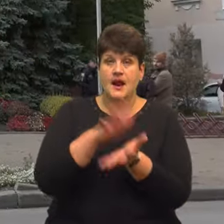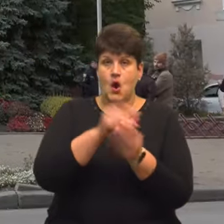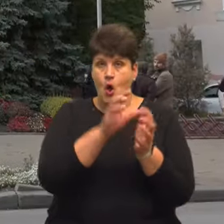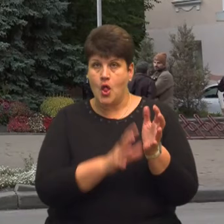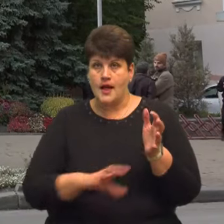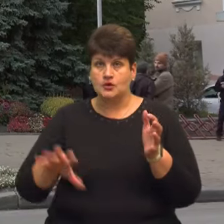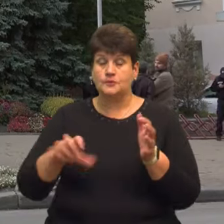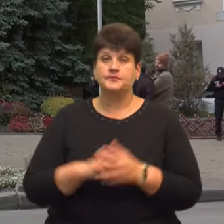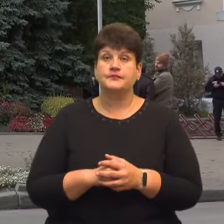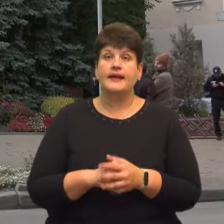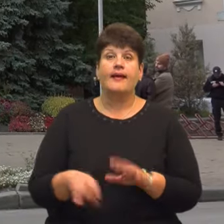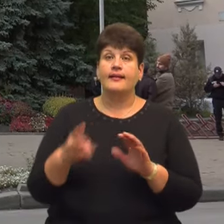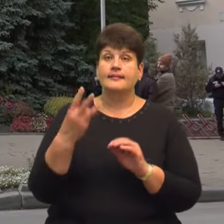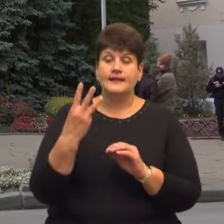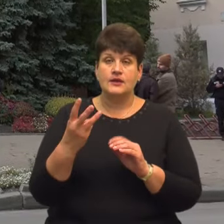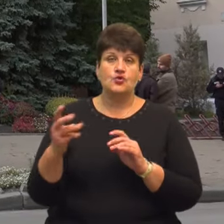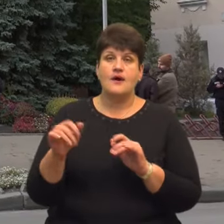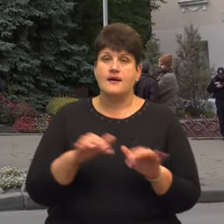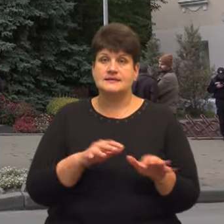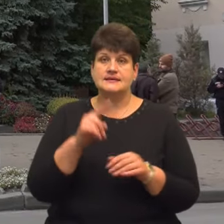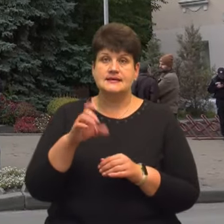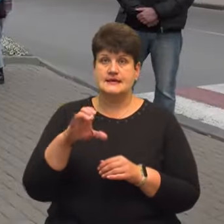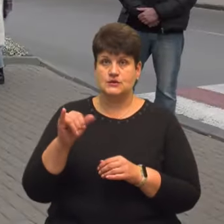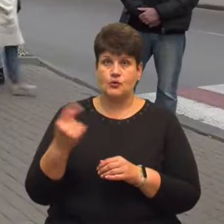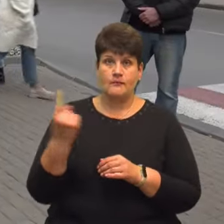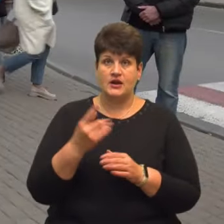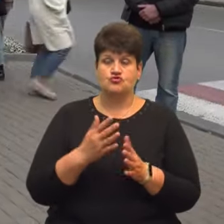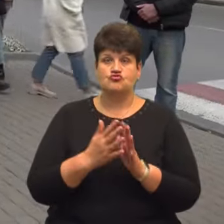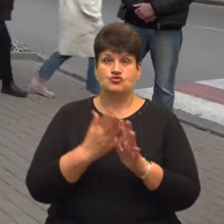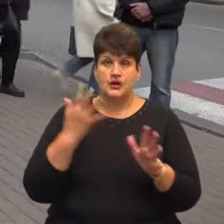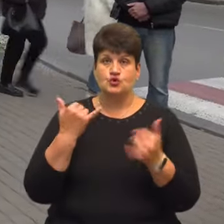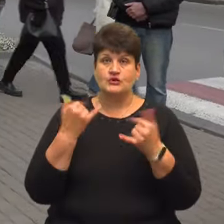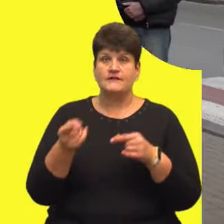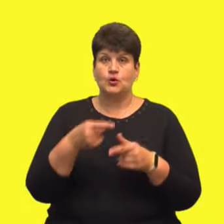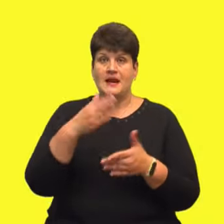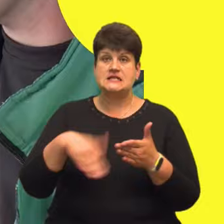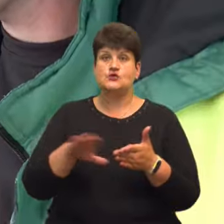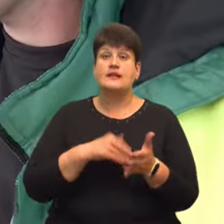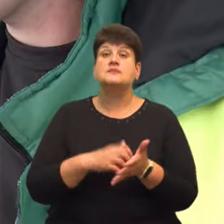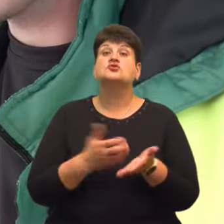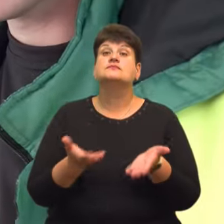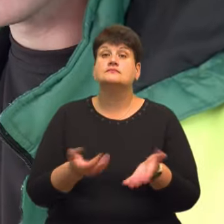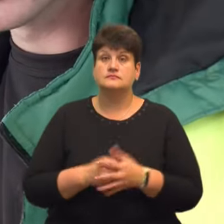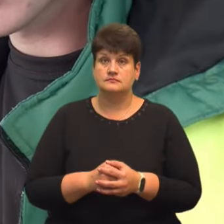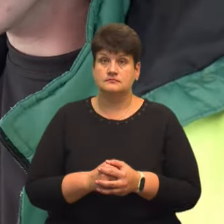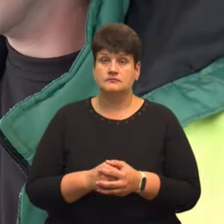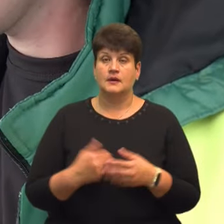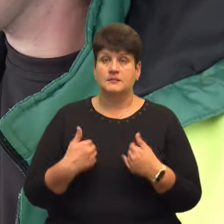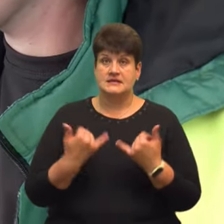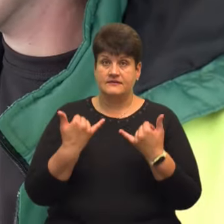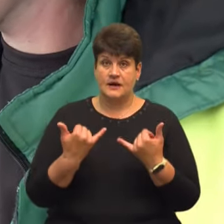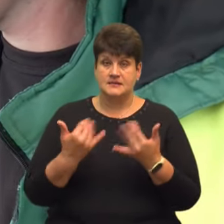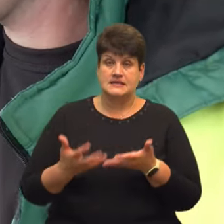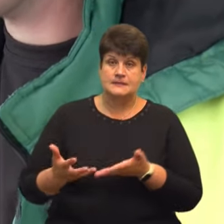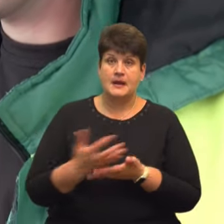Третю акцію ЗСУ в першу чергу сьогодні у Тернополі скасували. Яка причина? Ми зараз збираємо кукурудзу,